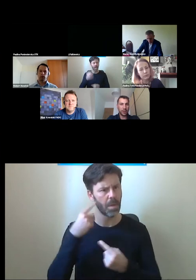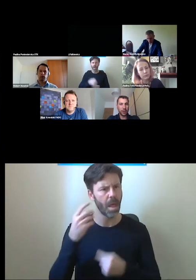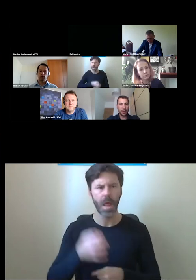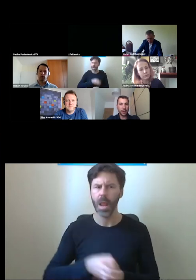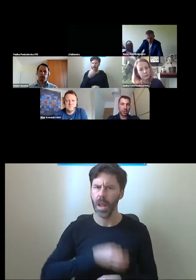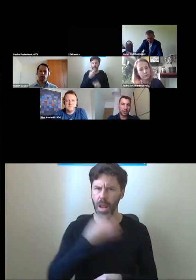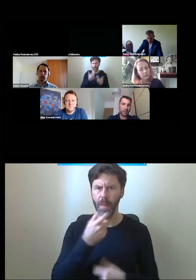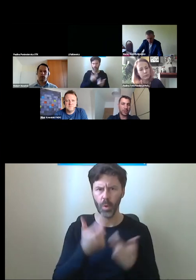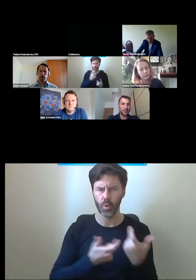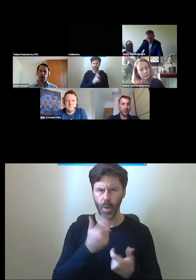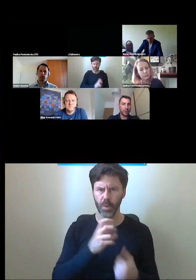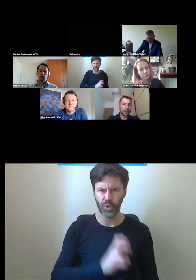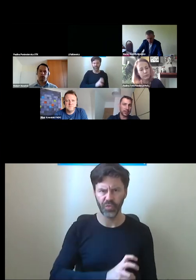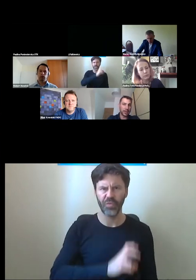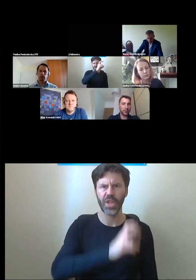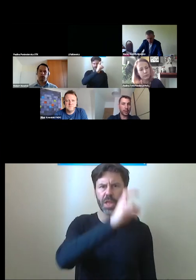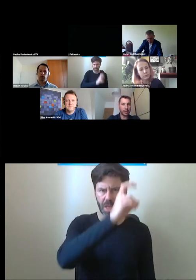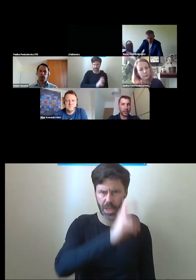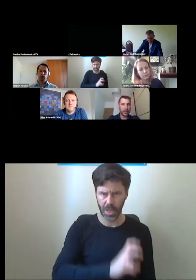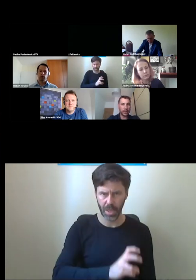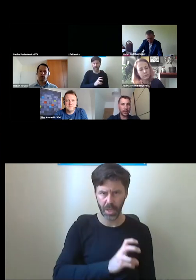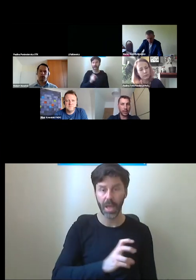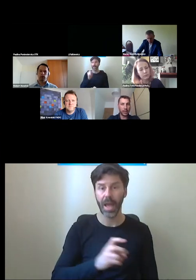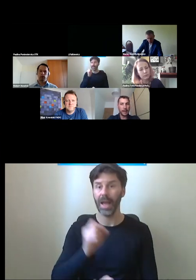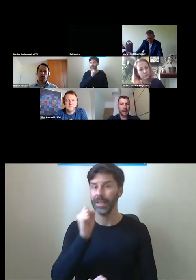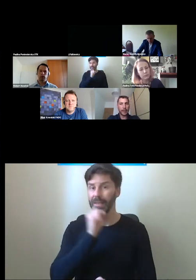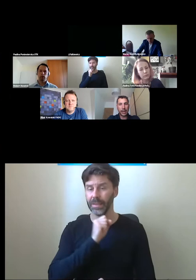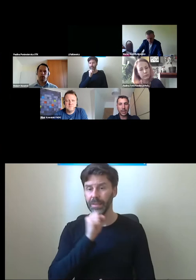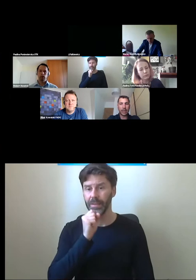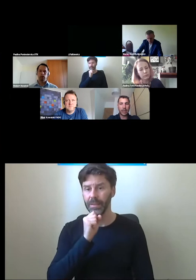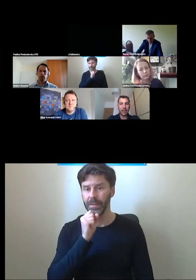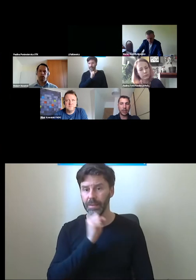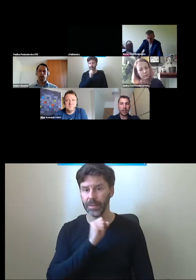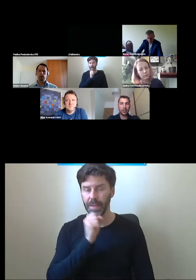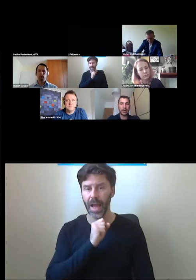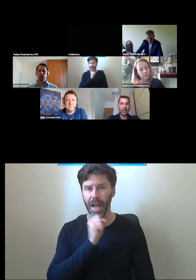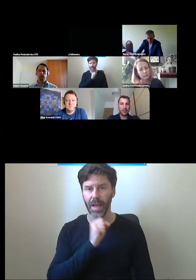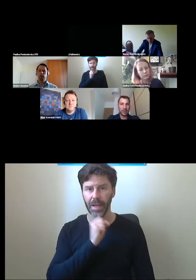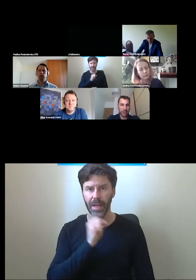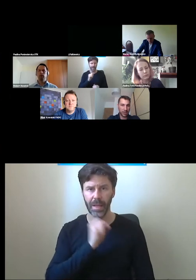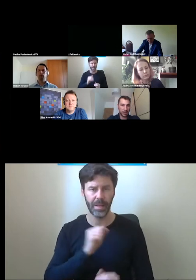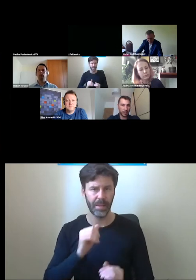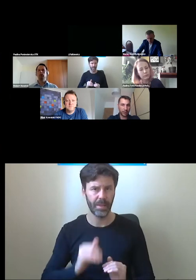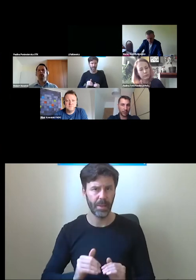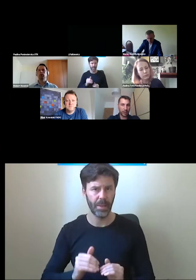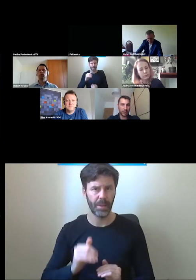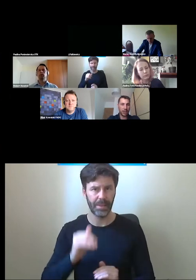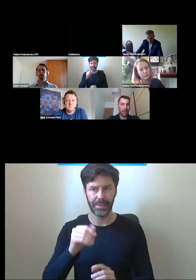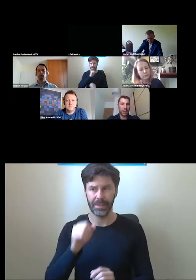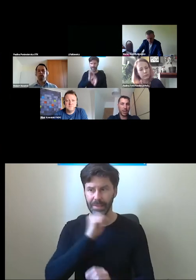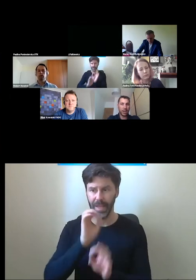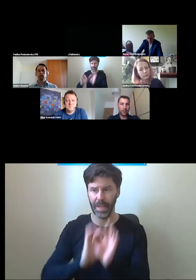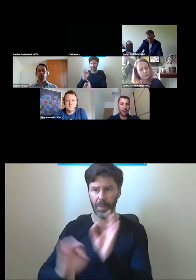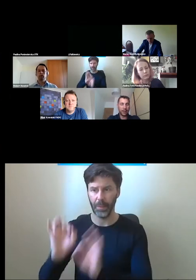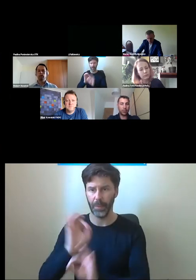urządzenia dźwigowe i dostosowywać na przykład te stare kładki albo stare obiekty, zamiast wyznaczać przejścia w poziomie